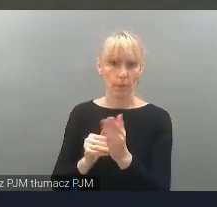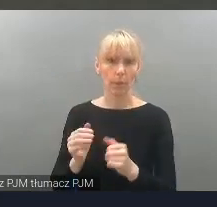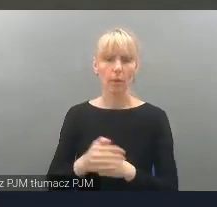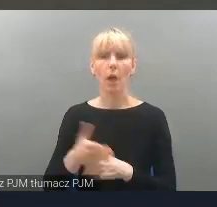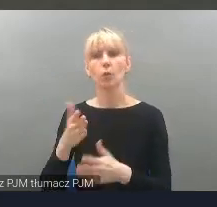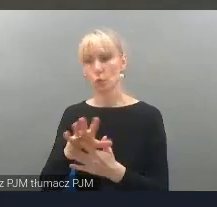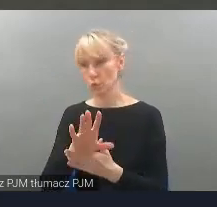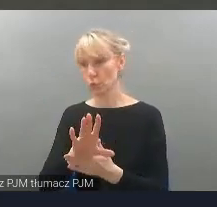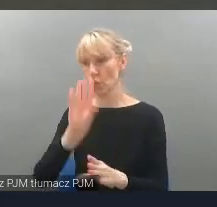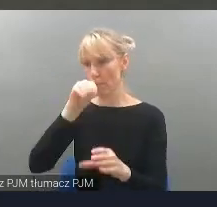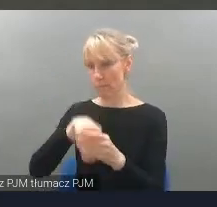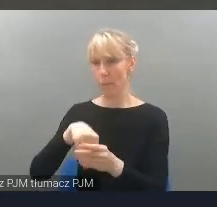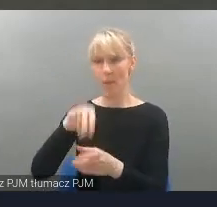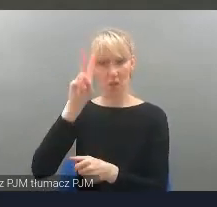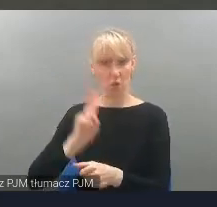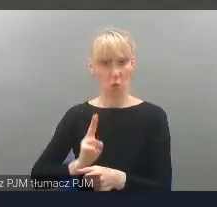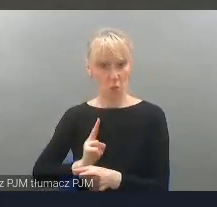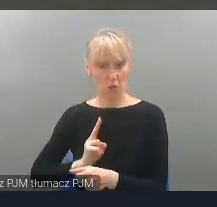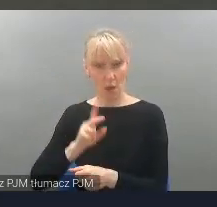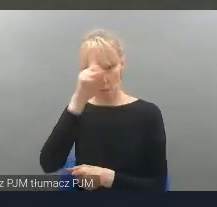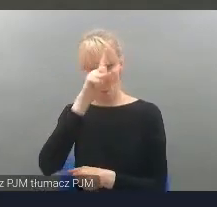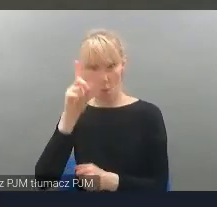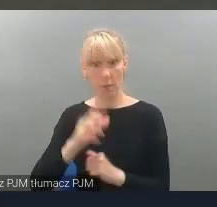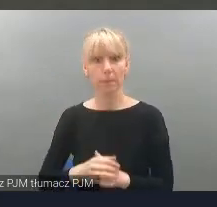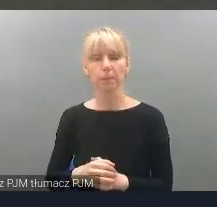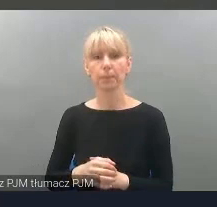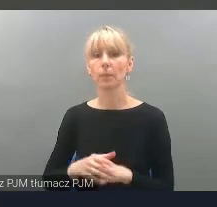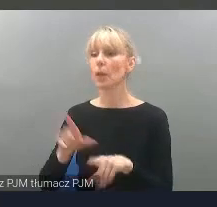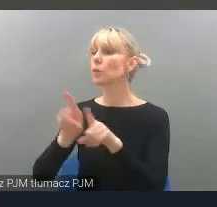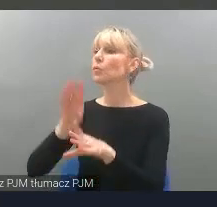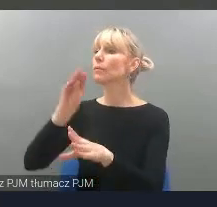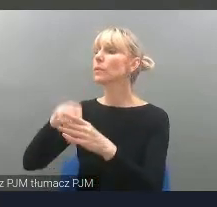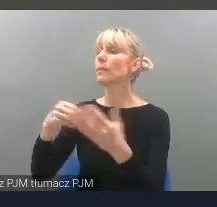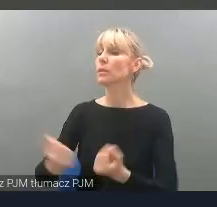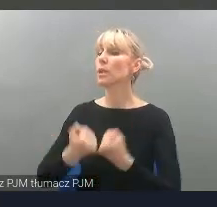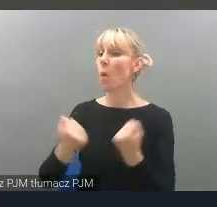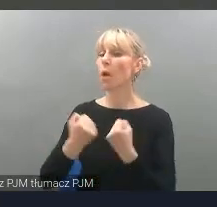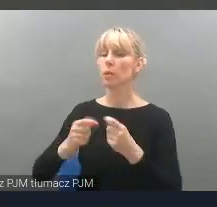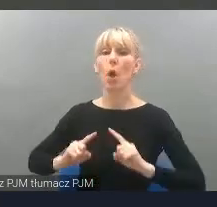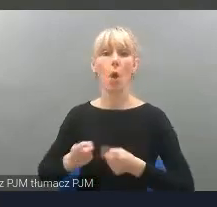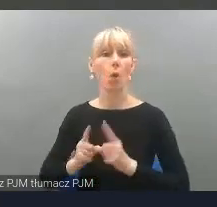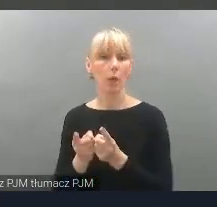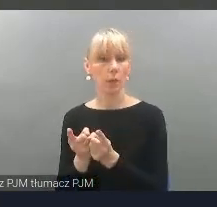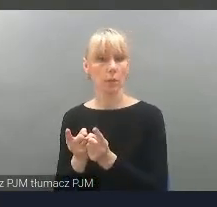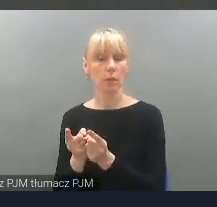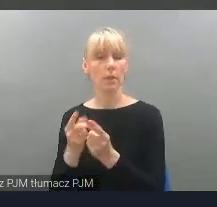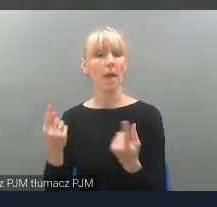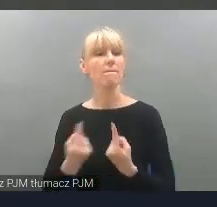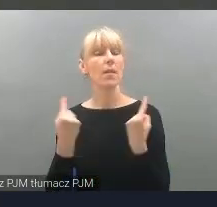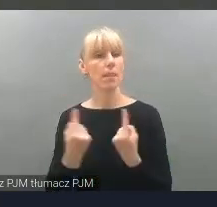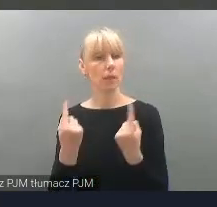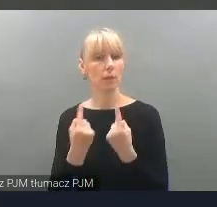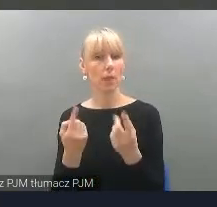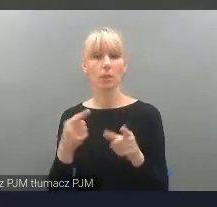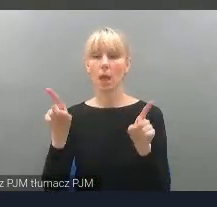instytucjach. To organizowane przez nas działania, organizowane przez nas wydarzenia będą także